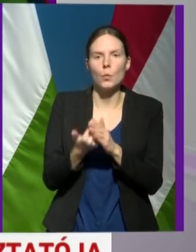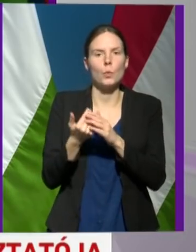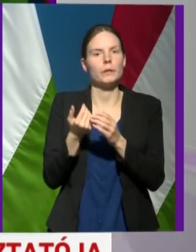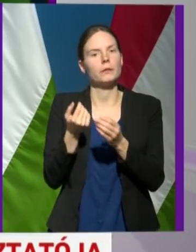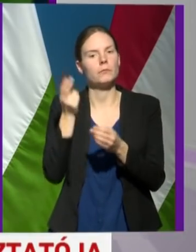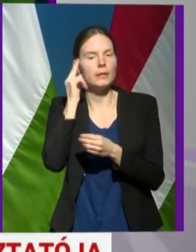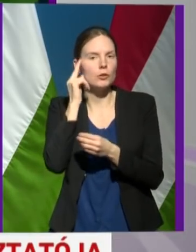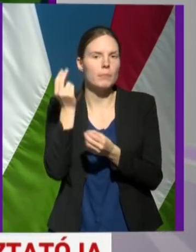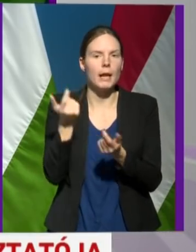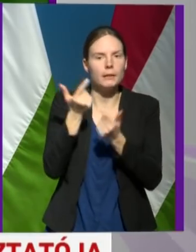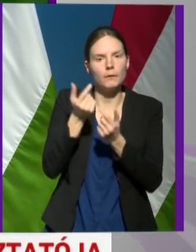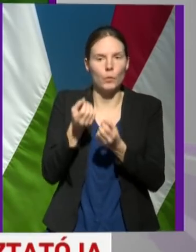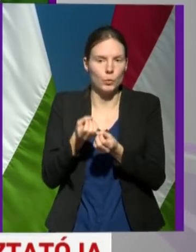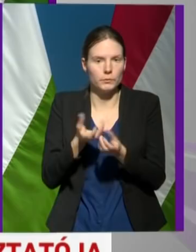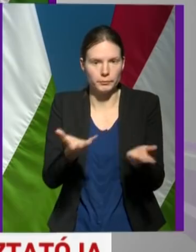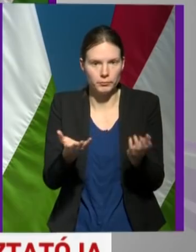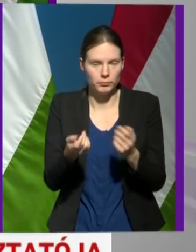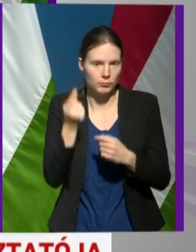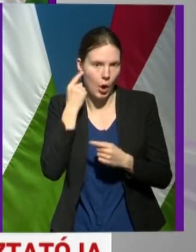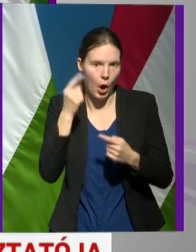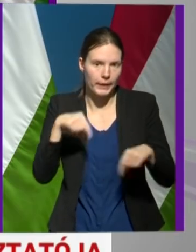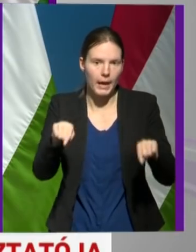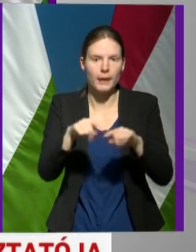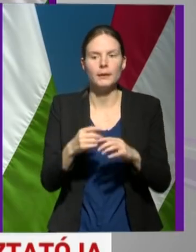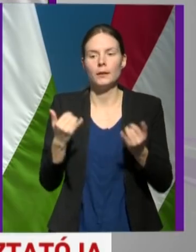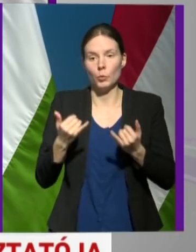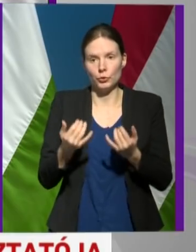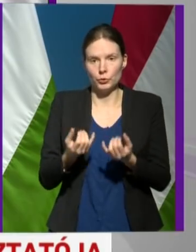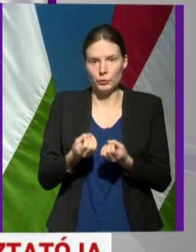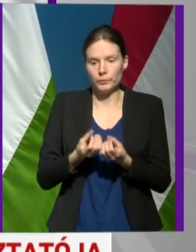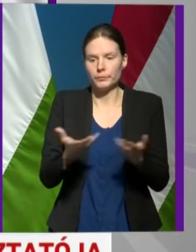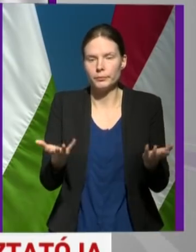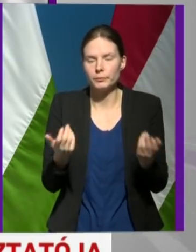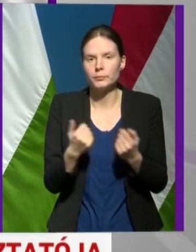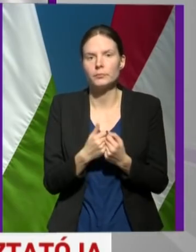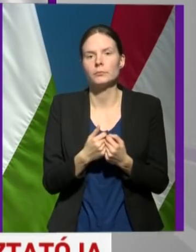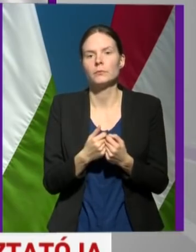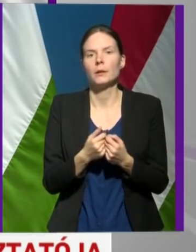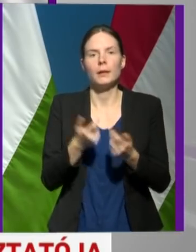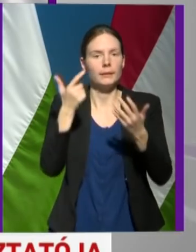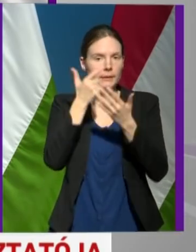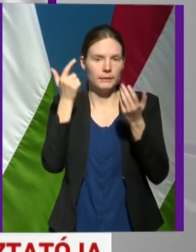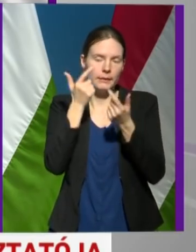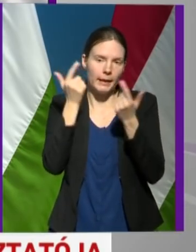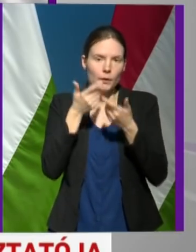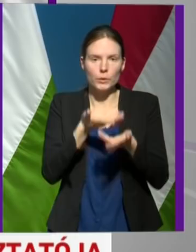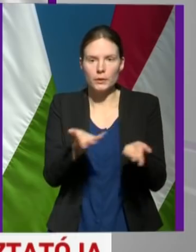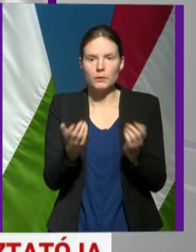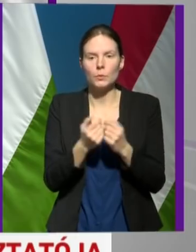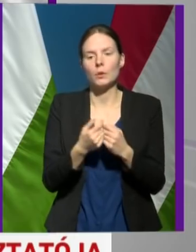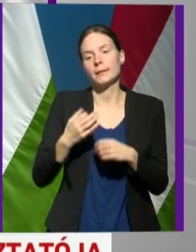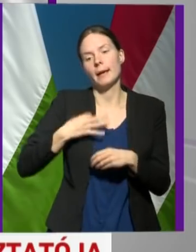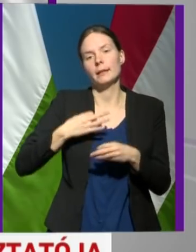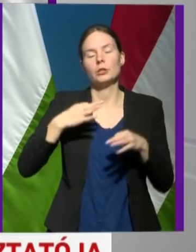Tehát most mondtuk el, tájékoztattuk önöket az egészségügyi